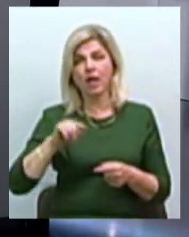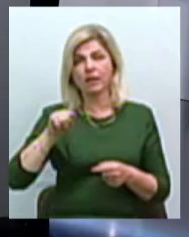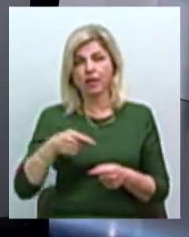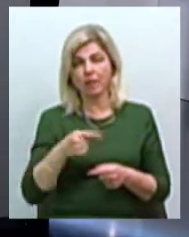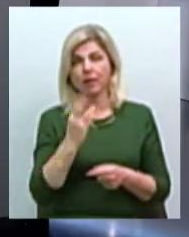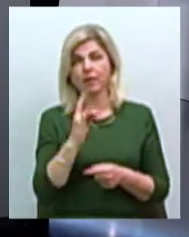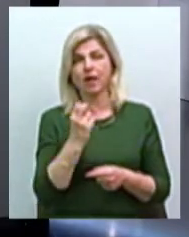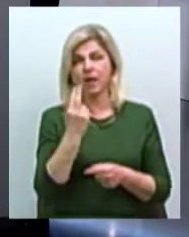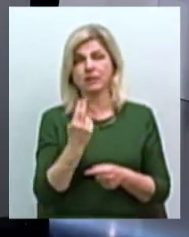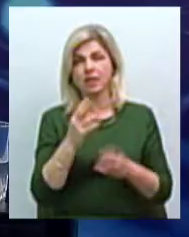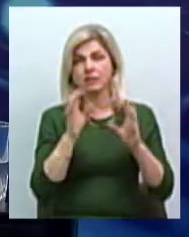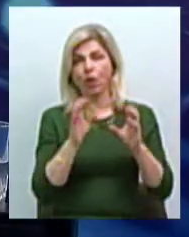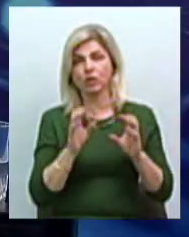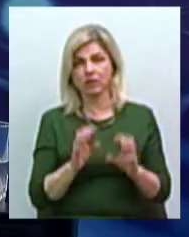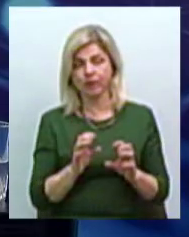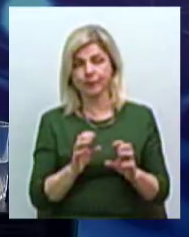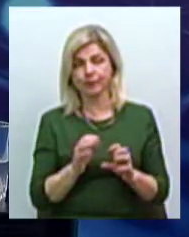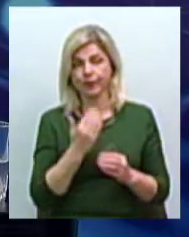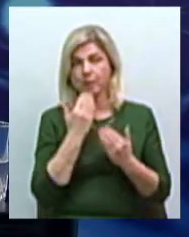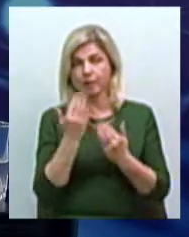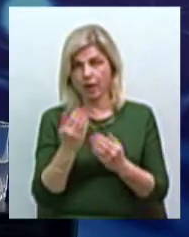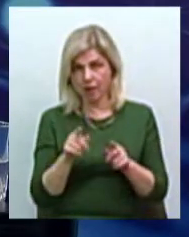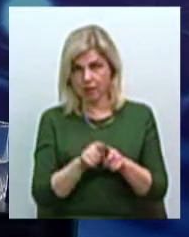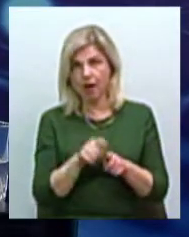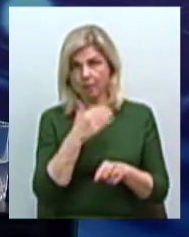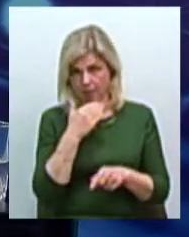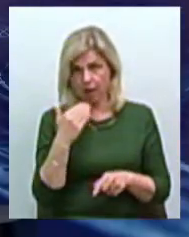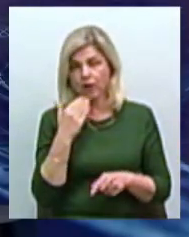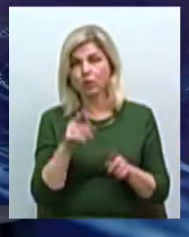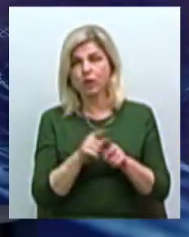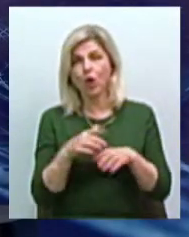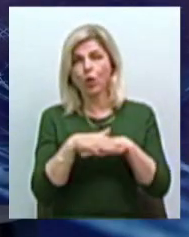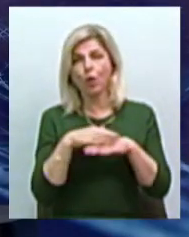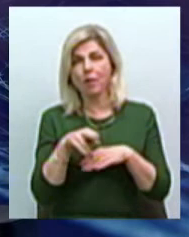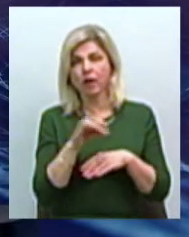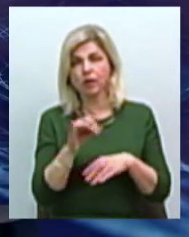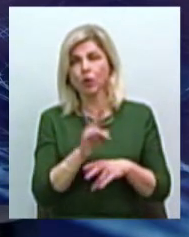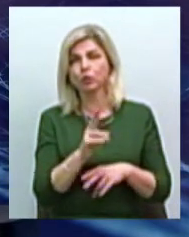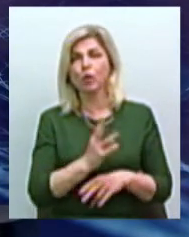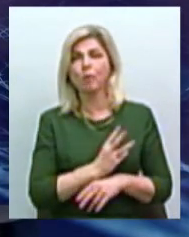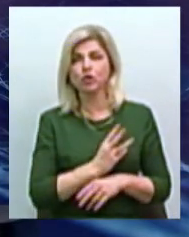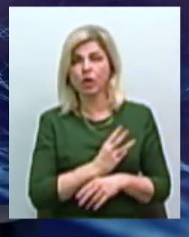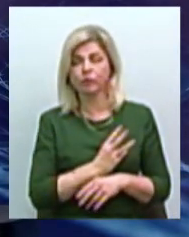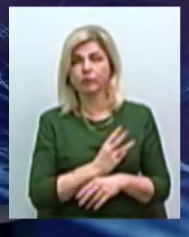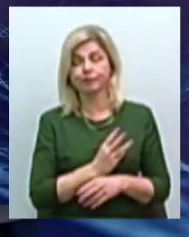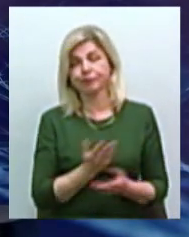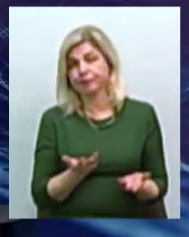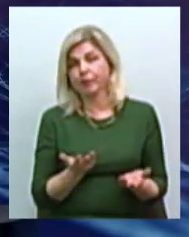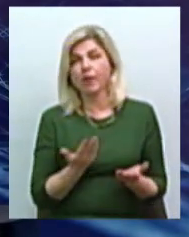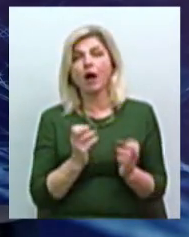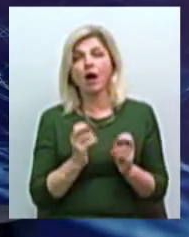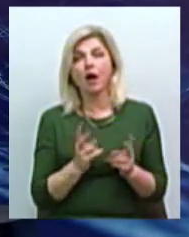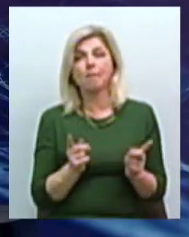А що багато таких громад, які бажають цього? Ну, як мінімум, ви